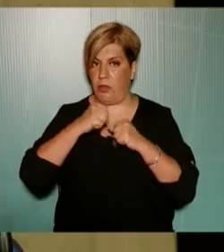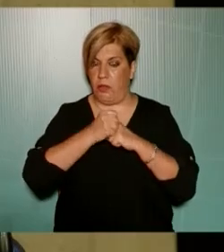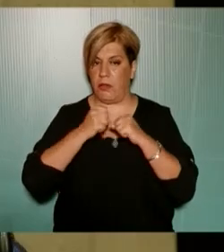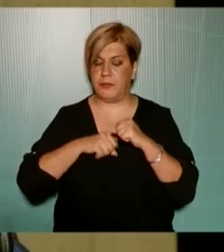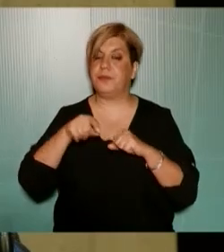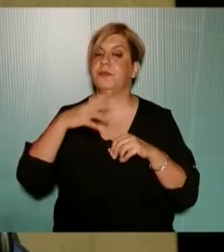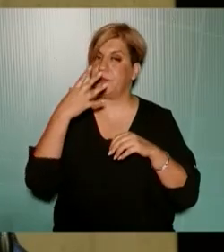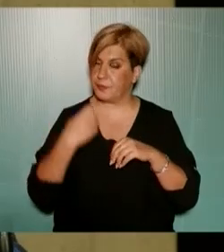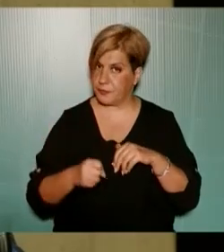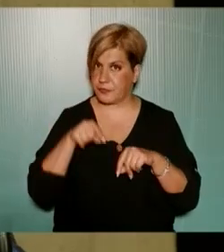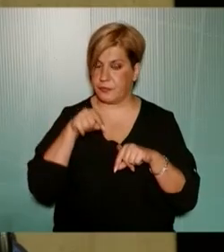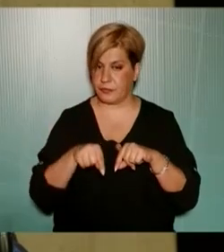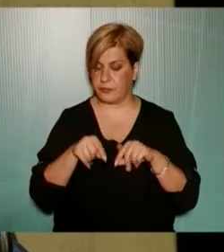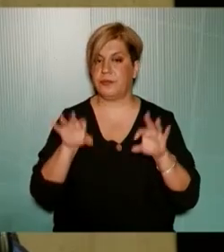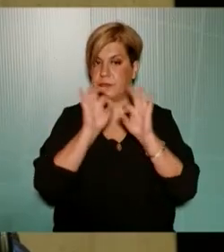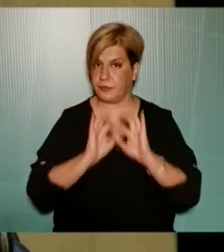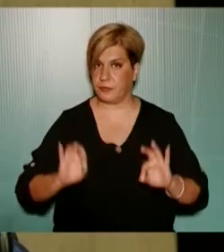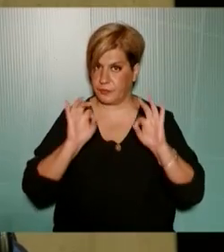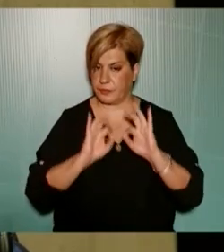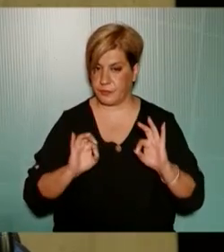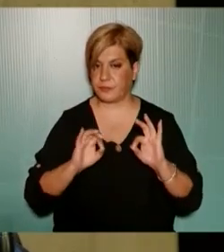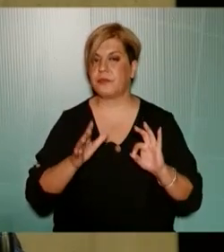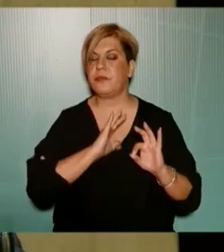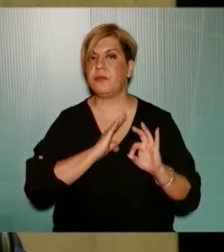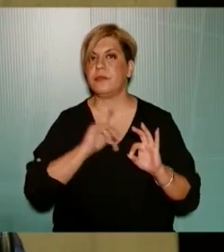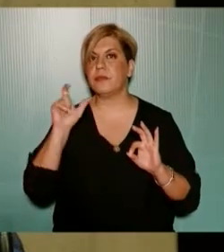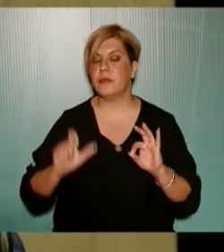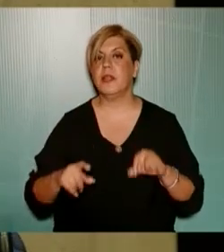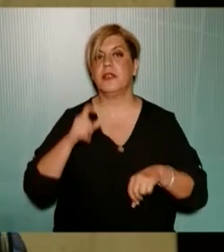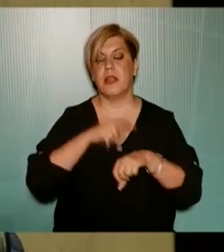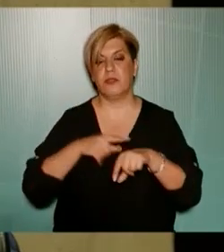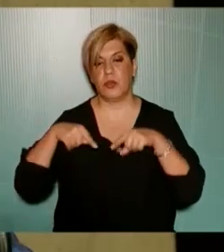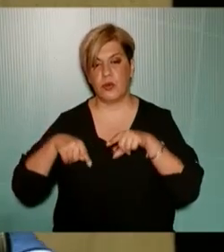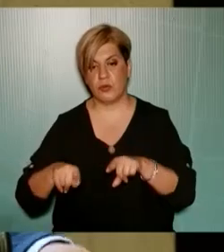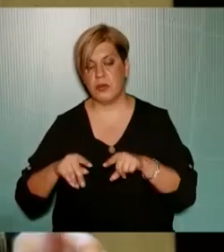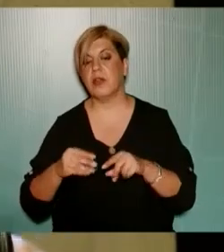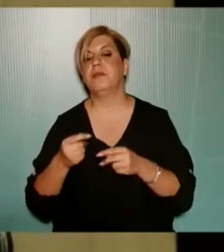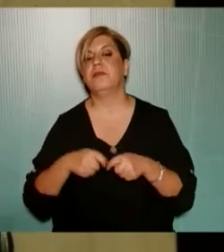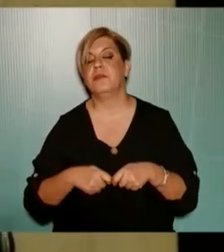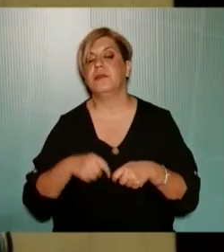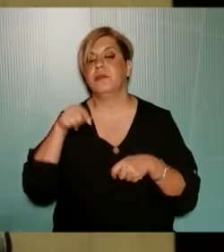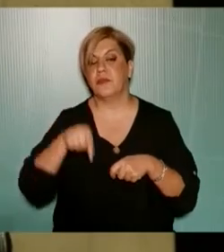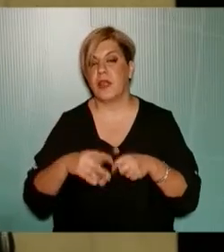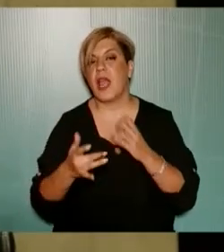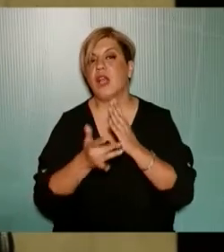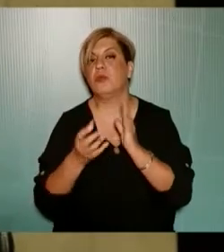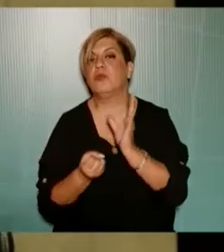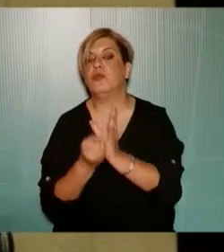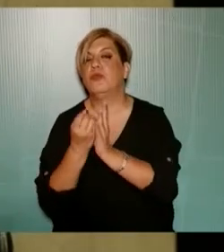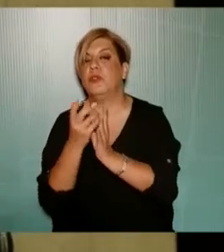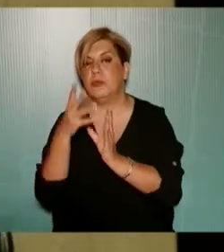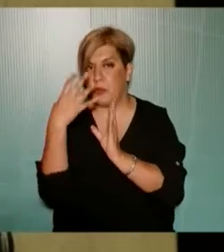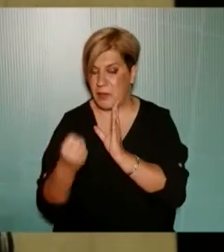έχουμε ετοιμάσει για τους πολίτες και συγχρόνως να ανανεώσει τον εξοπλισμό για την